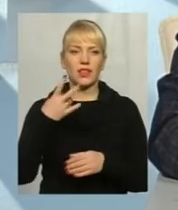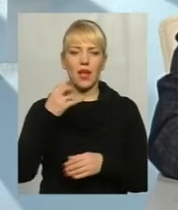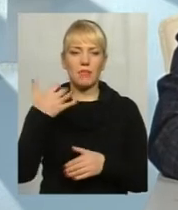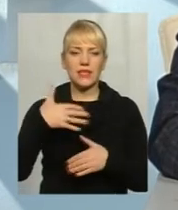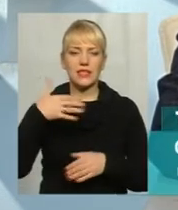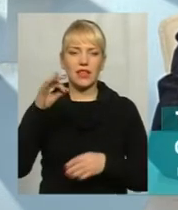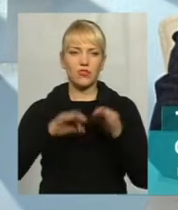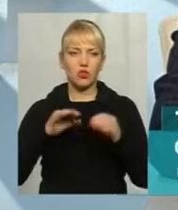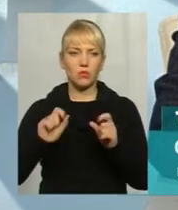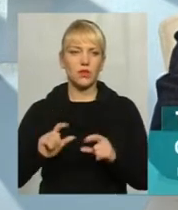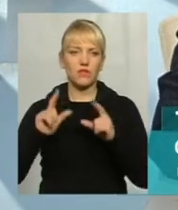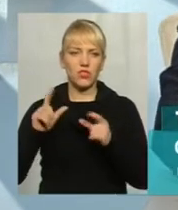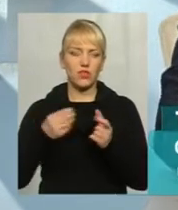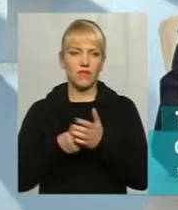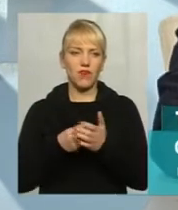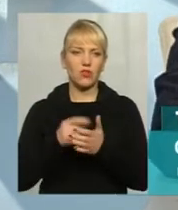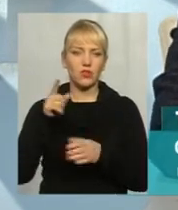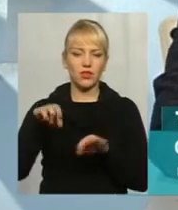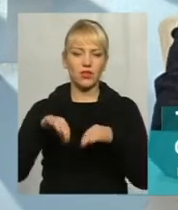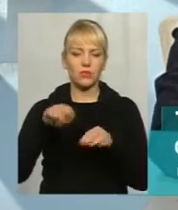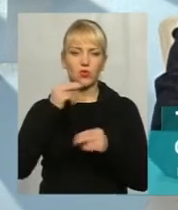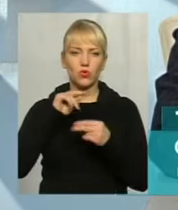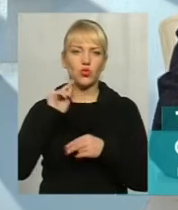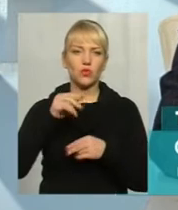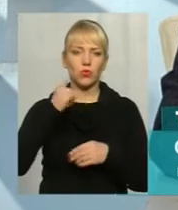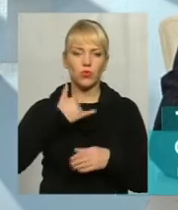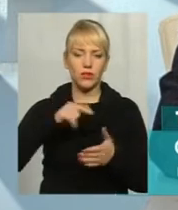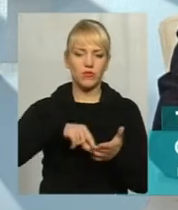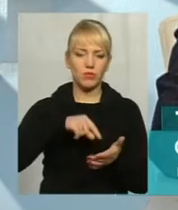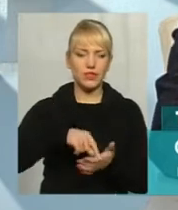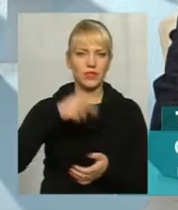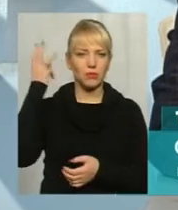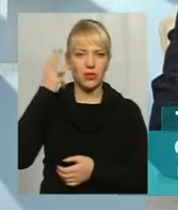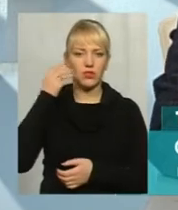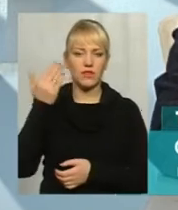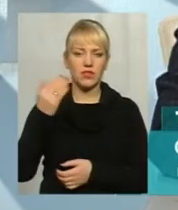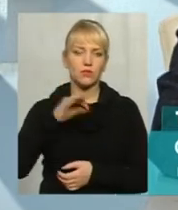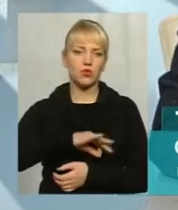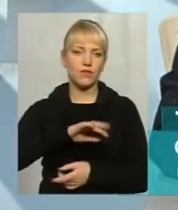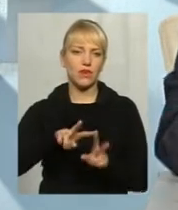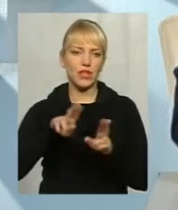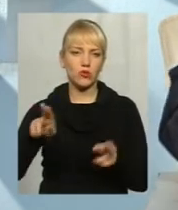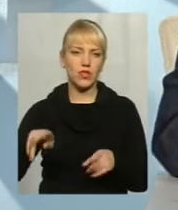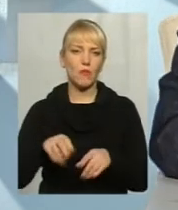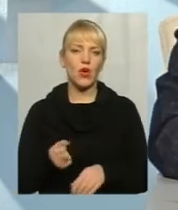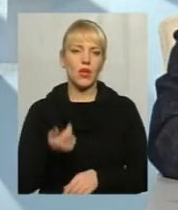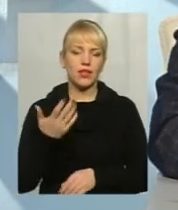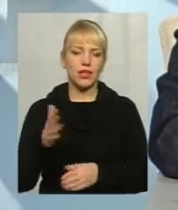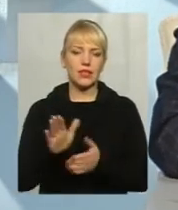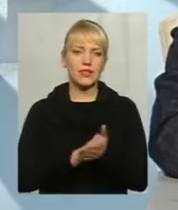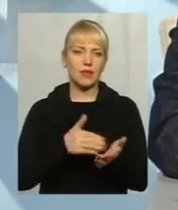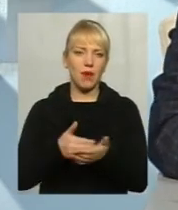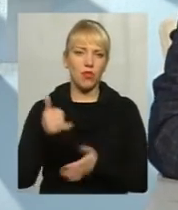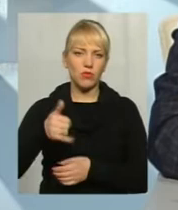підвищено вартість проїжду. В них транспорт не кращий, ніж у нас в місті Хмельницькому. Він споживає таку саму кількість паливомостильних